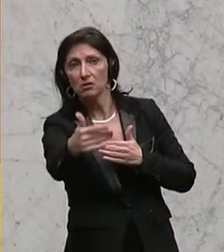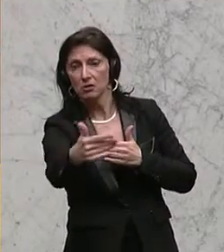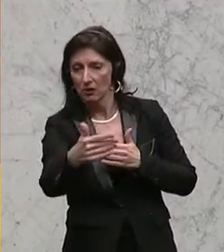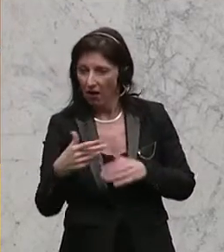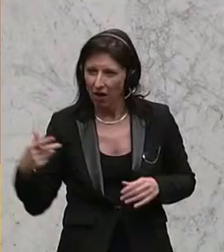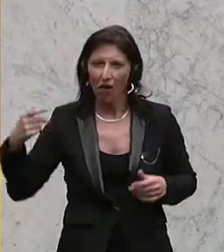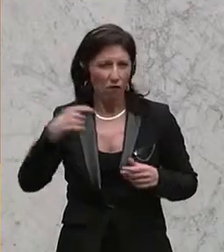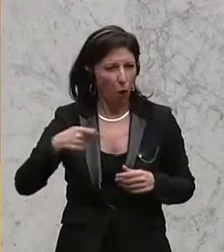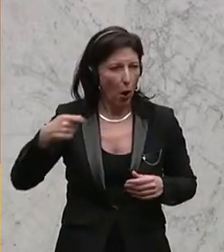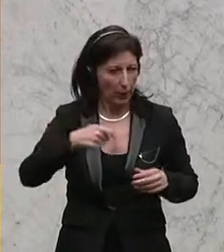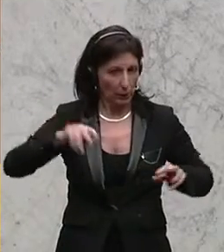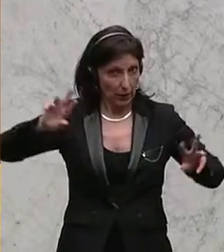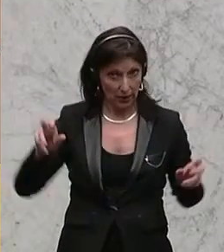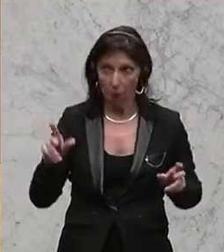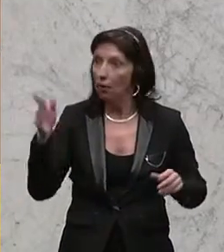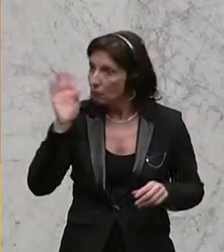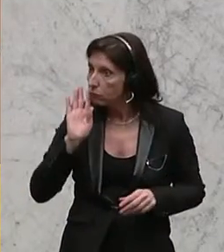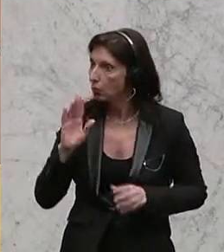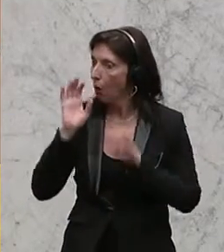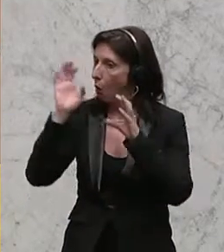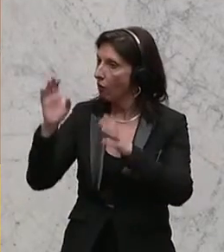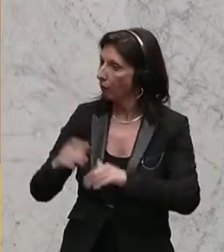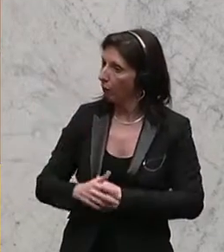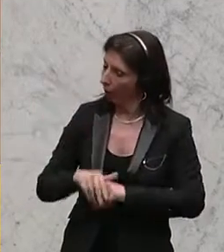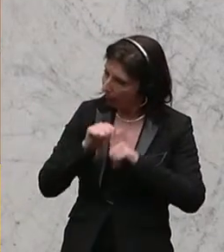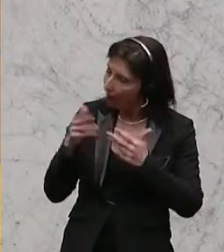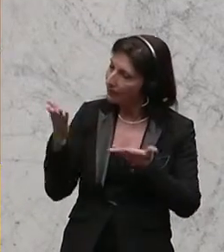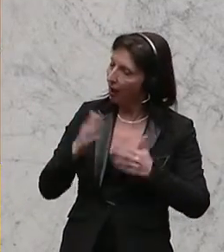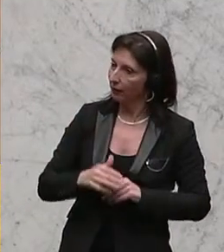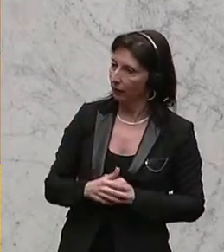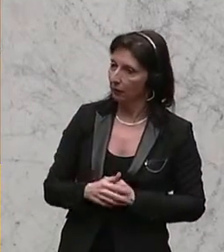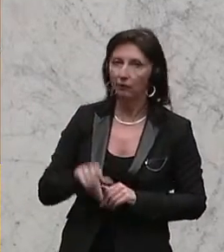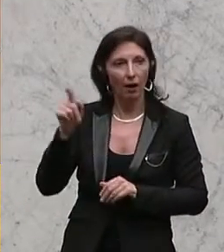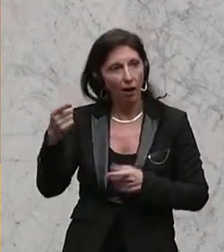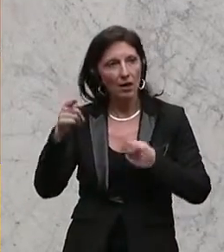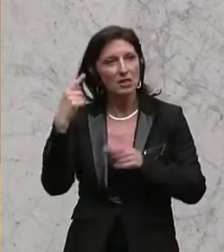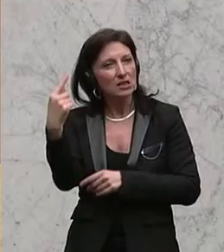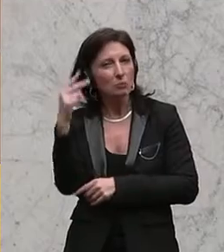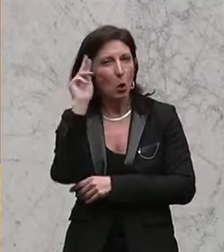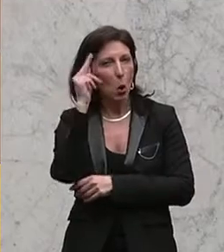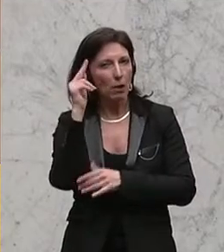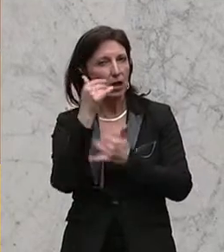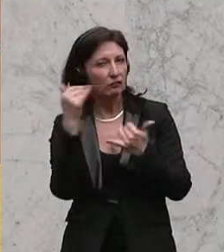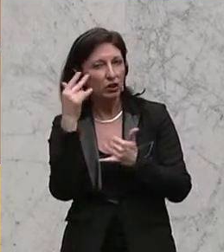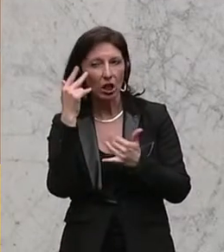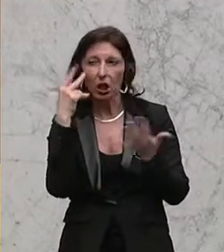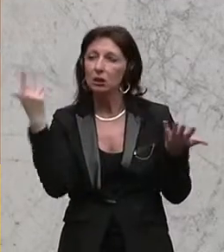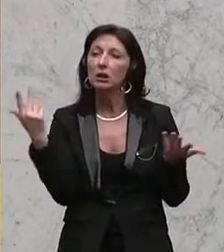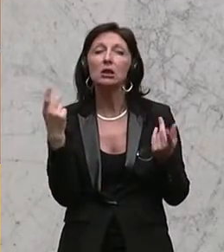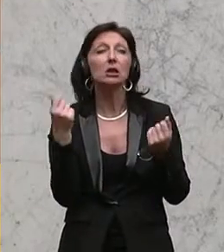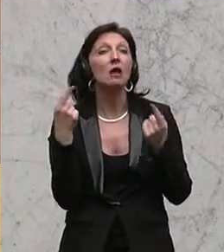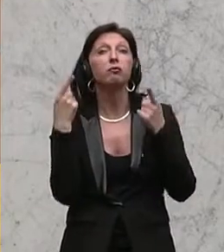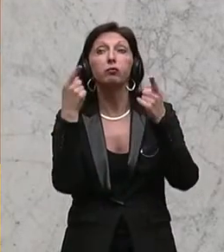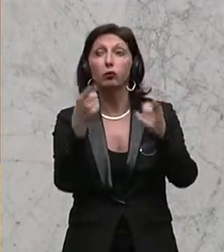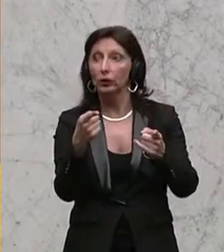Förderungswesen. Da lade ich die ÖVP mal recht herzlich ein, auch in der Agrarförderung nachzudenken, wo eigentlich das Geld hingeht,